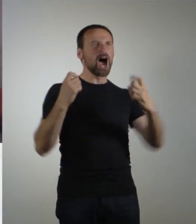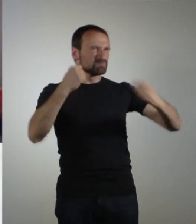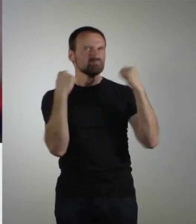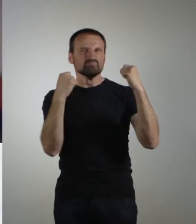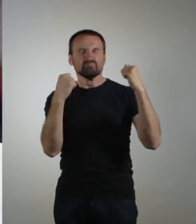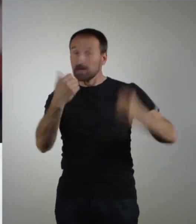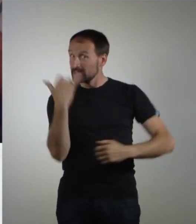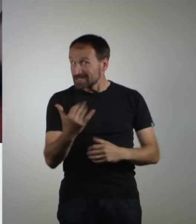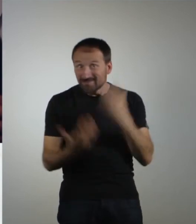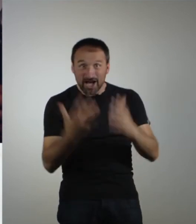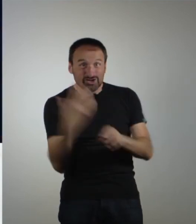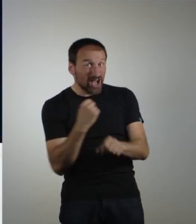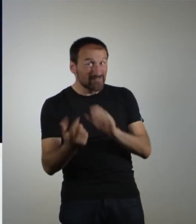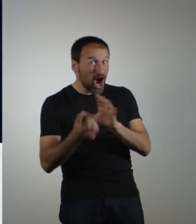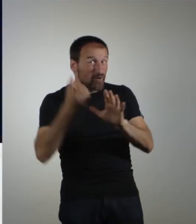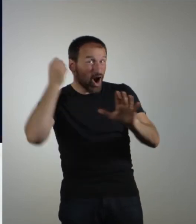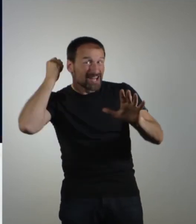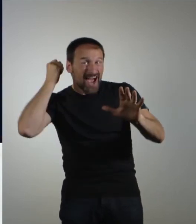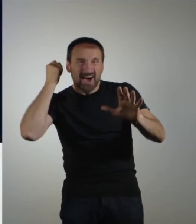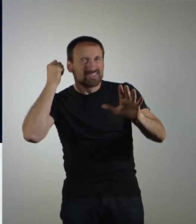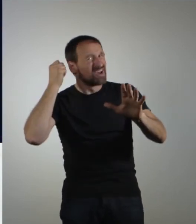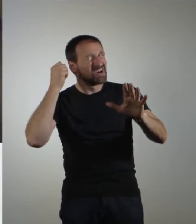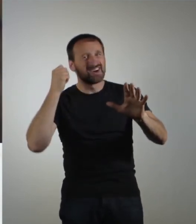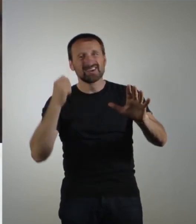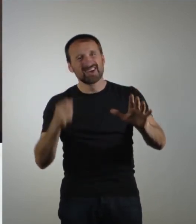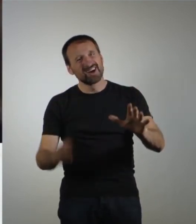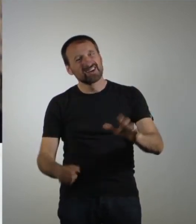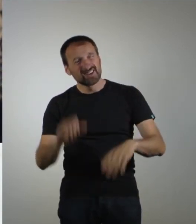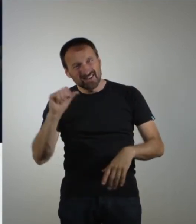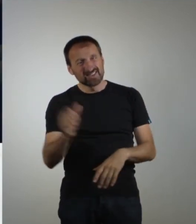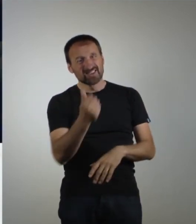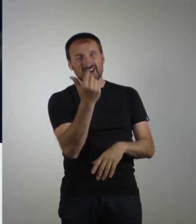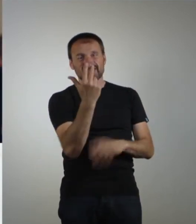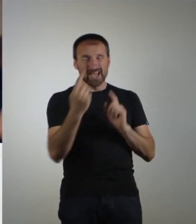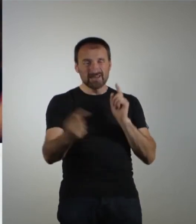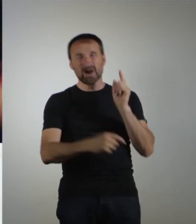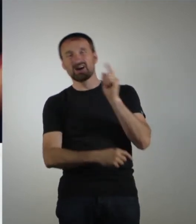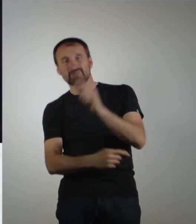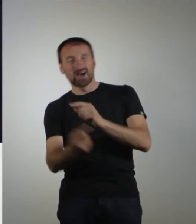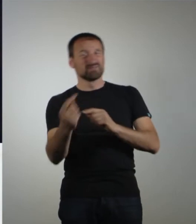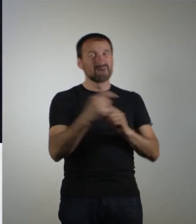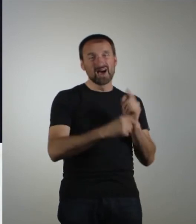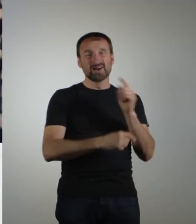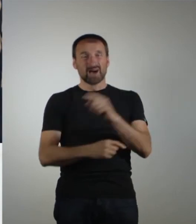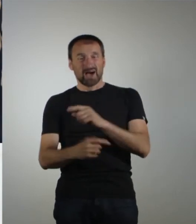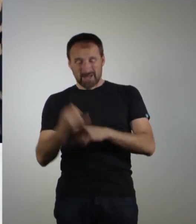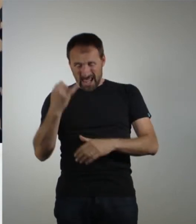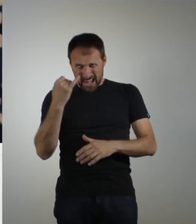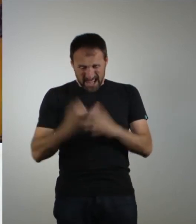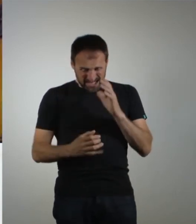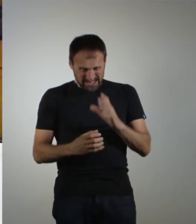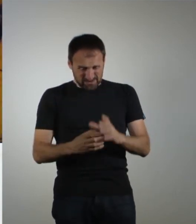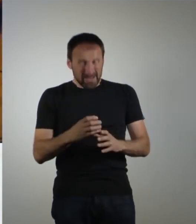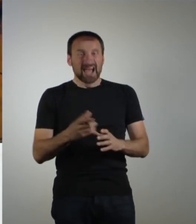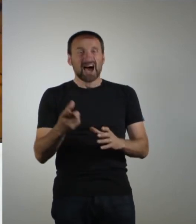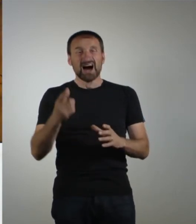Kraftakt. Kommt jetzt die Aufholjagd? Nein, nein, nein. Nach drei weiteren Bällen stehen Basti und Bautz aber schon mit dem Rücken zur Wand.